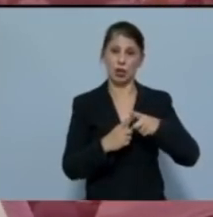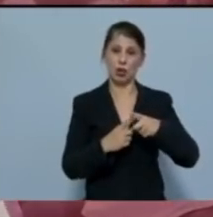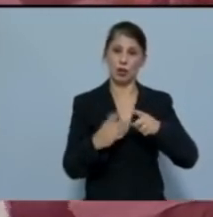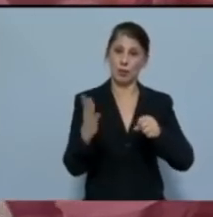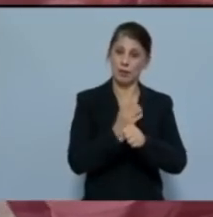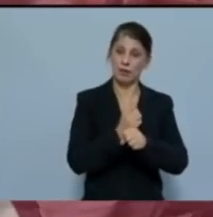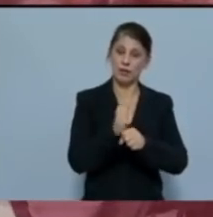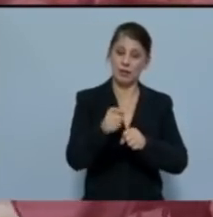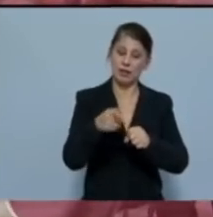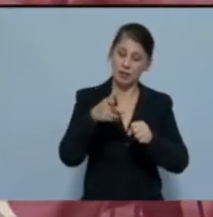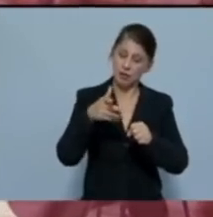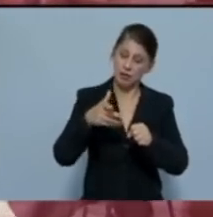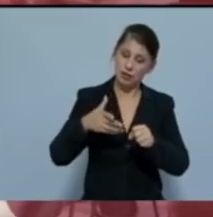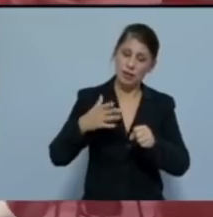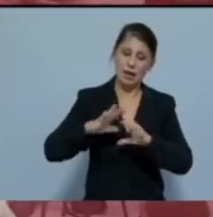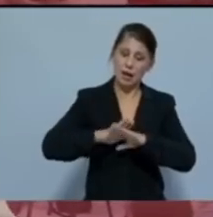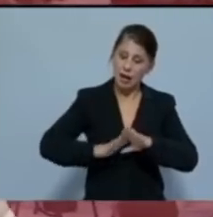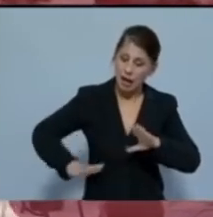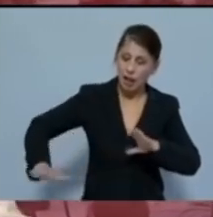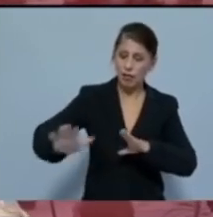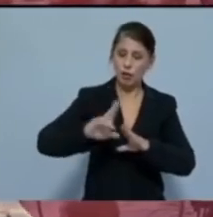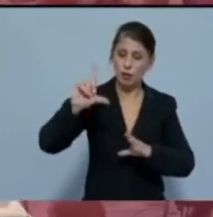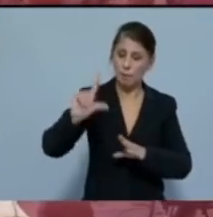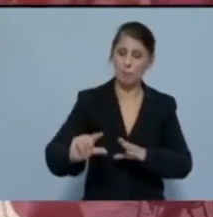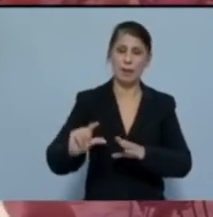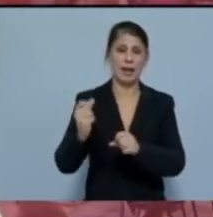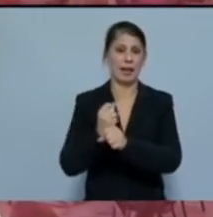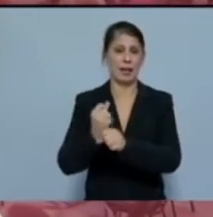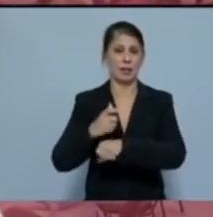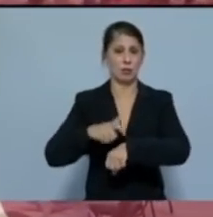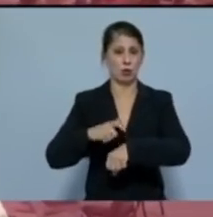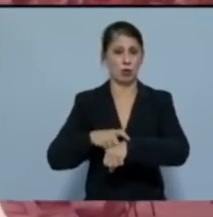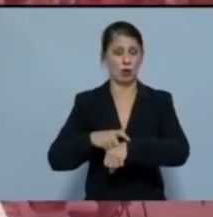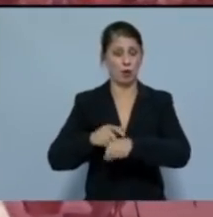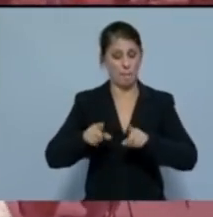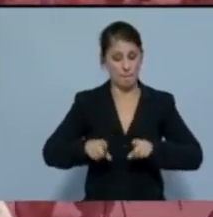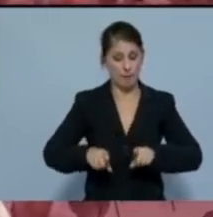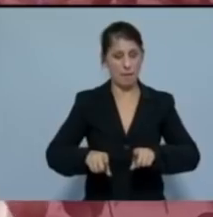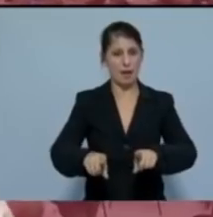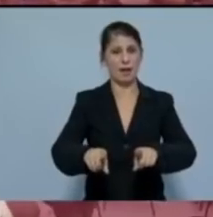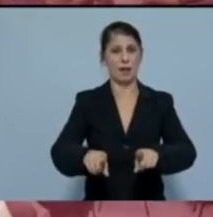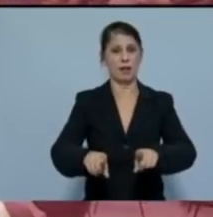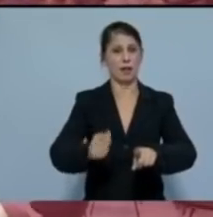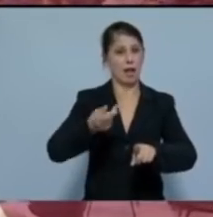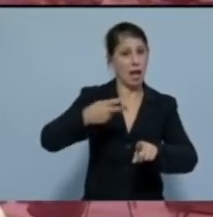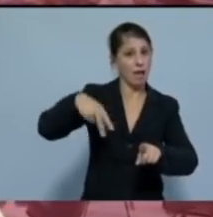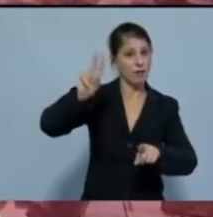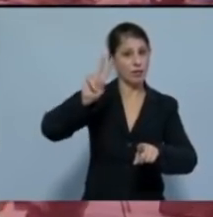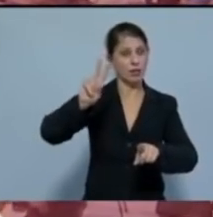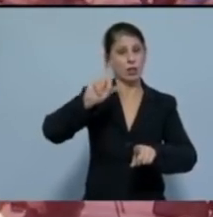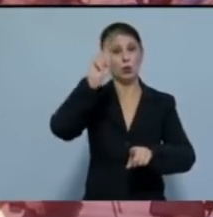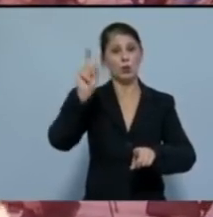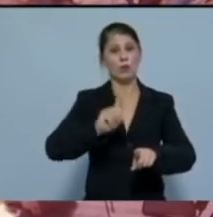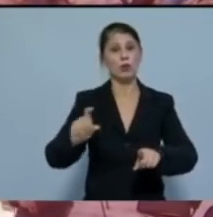για τη ριζική καθολική μείωση του εργάσιμου χρόνου με παράλληλη ριζική αύξηση του